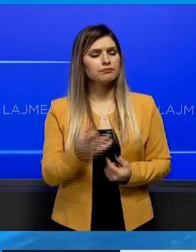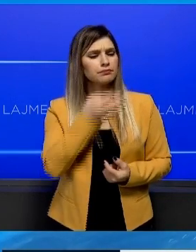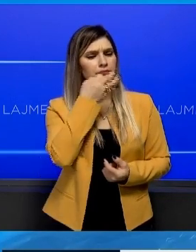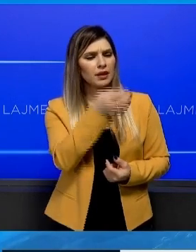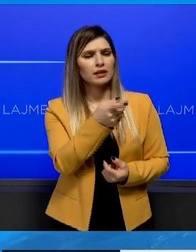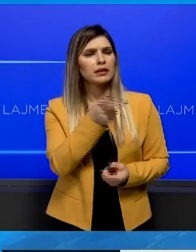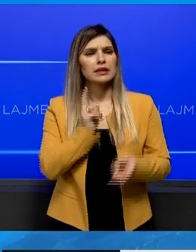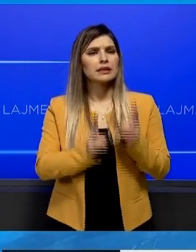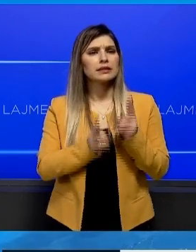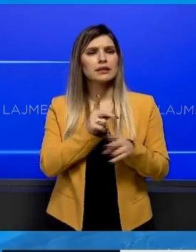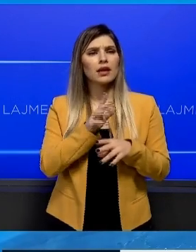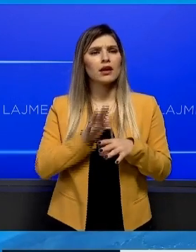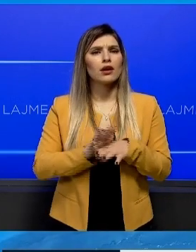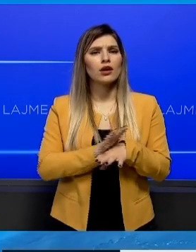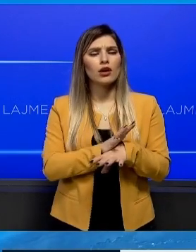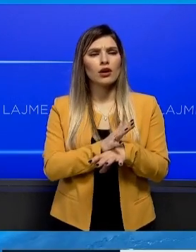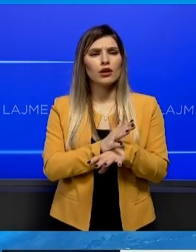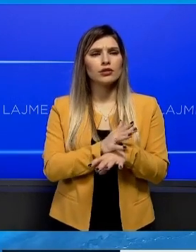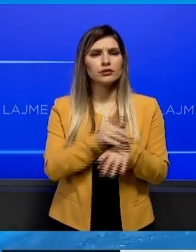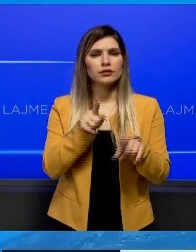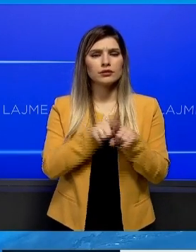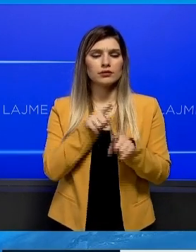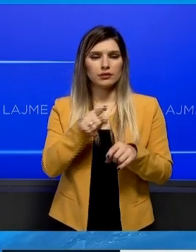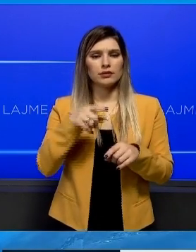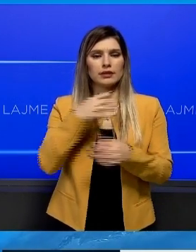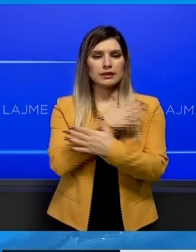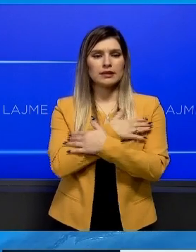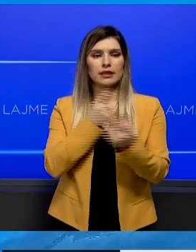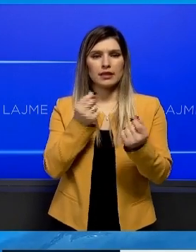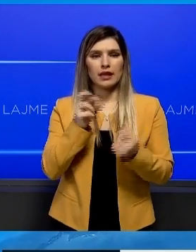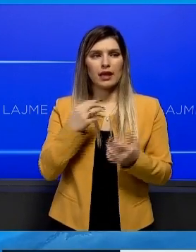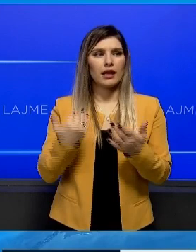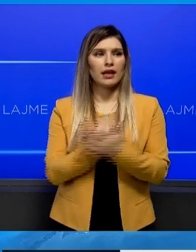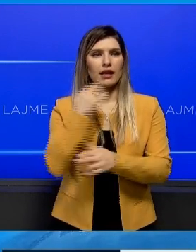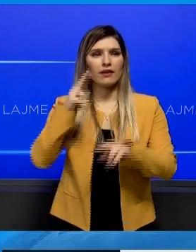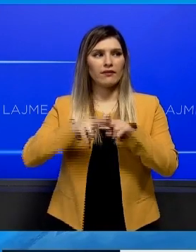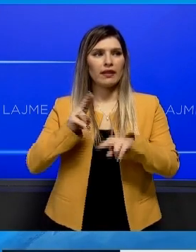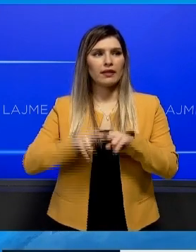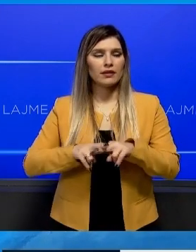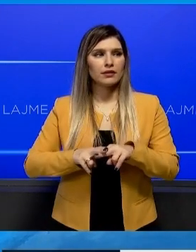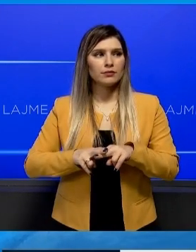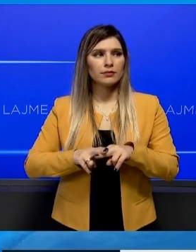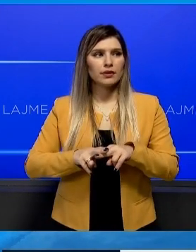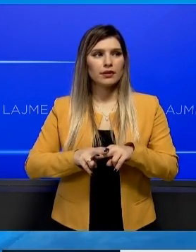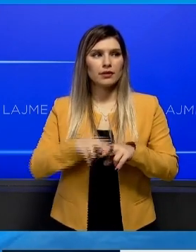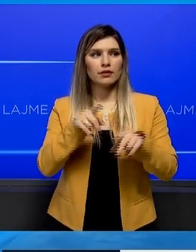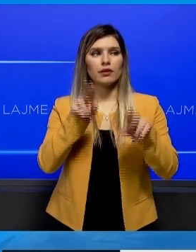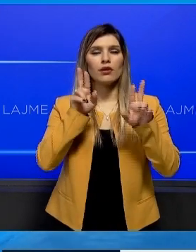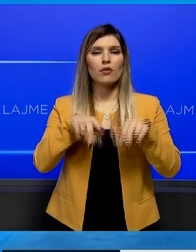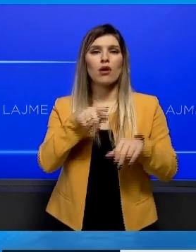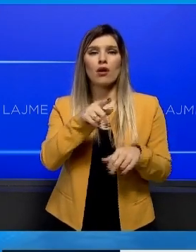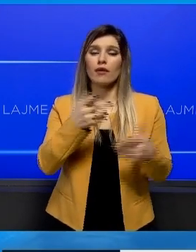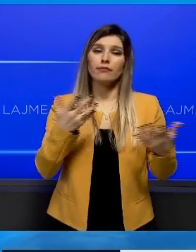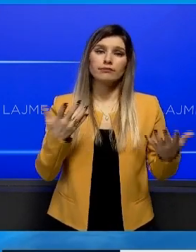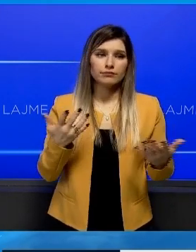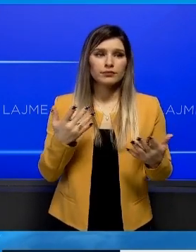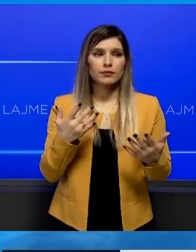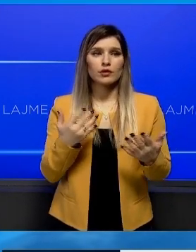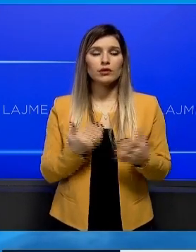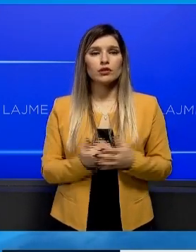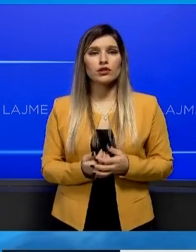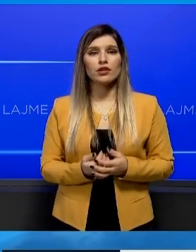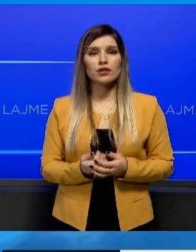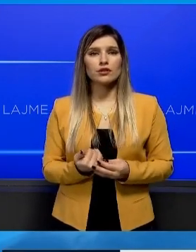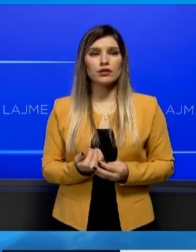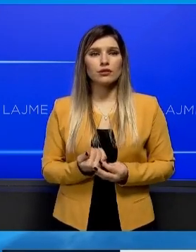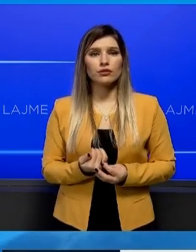si bërësën i tarifat e reja të vendosur nga zyra e regulatorit të energjis? Po, nëse analizumë, fillim e shumë të tem se nuk i